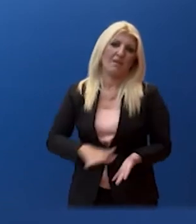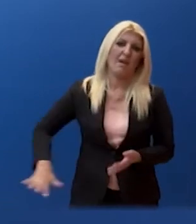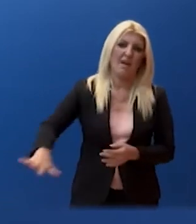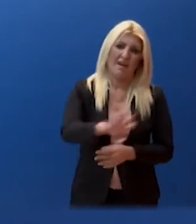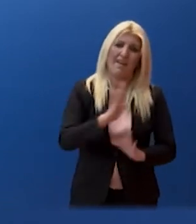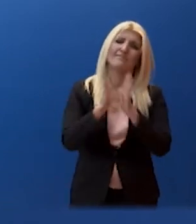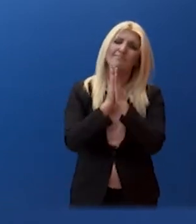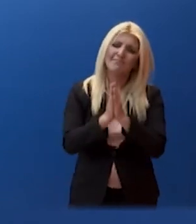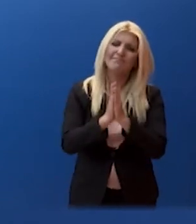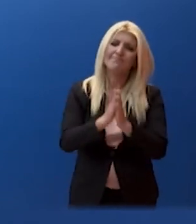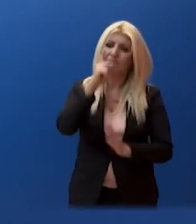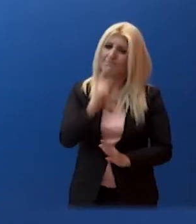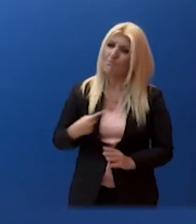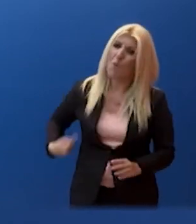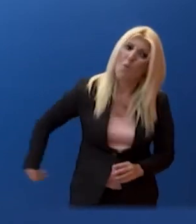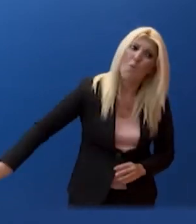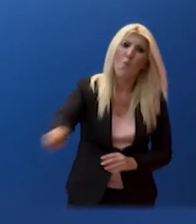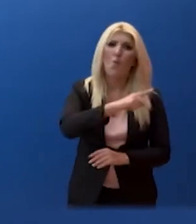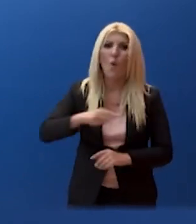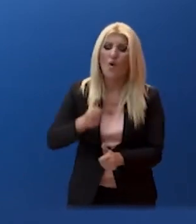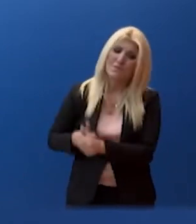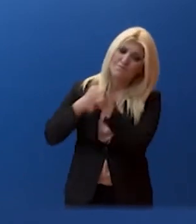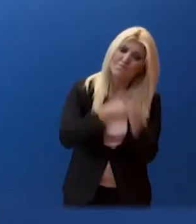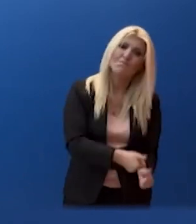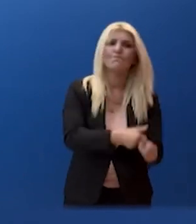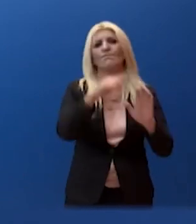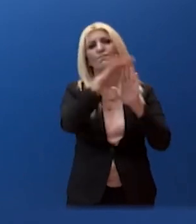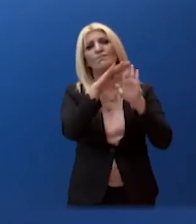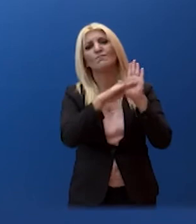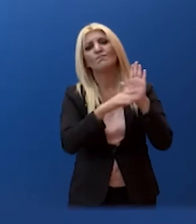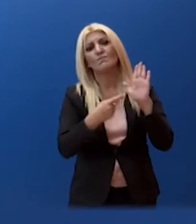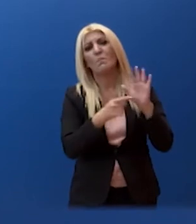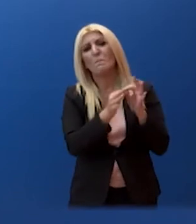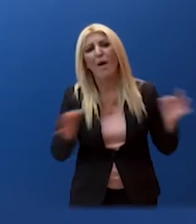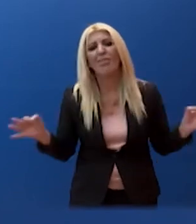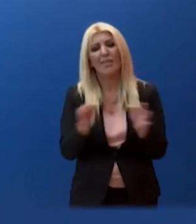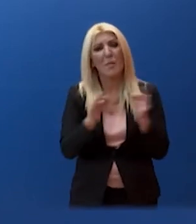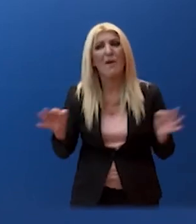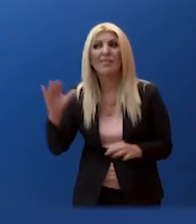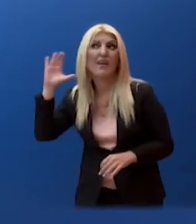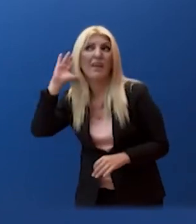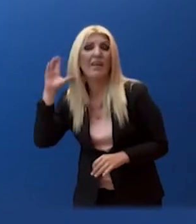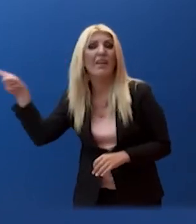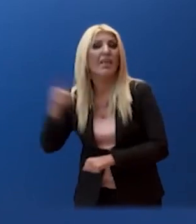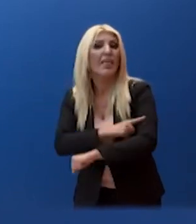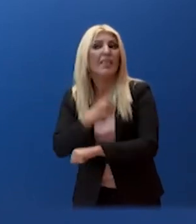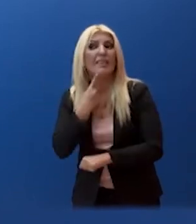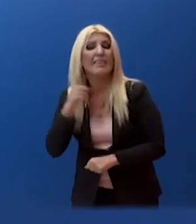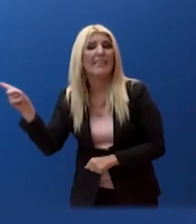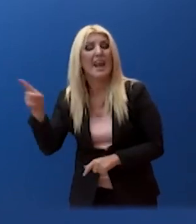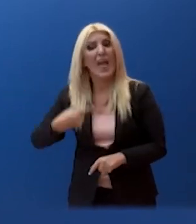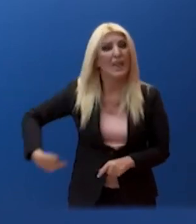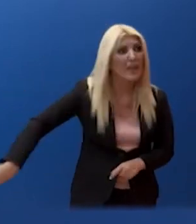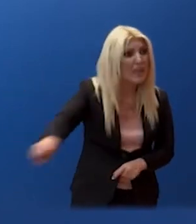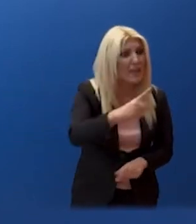απέναντι στον κοινό εχθρό. Χρειάζεται να τηρούμε τις συστάσεις των ειδικών, προκειμένου να αποτρέψουμε τα χειρότερα και να μην χρειαστούν